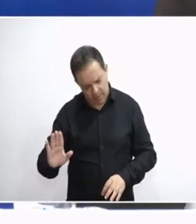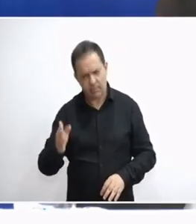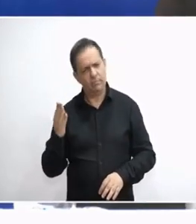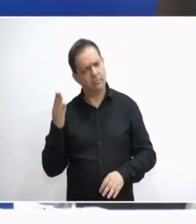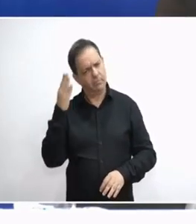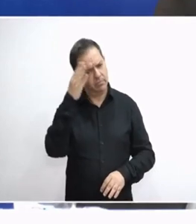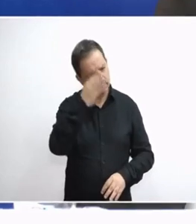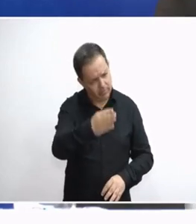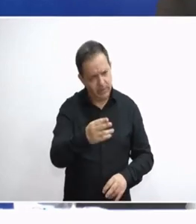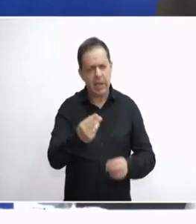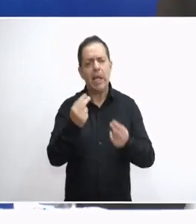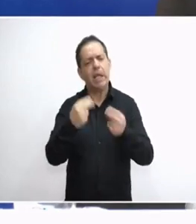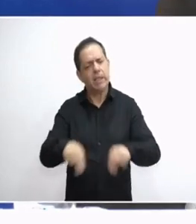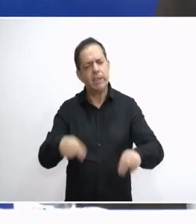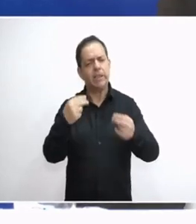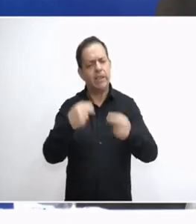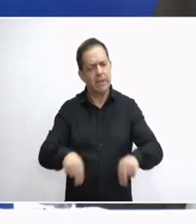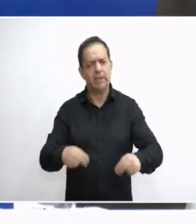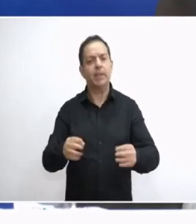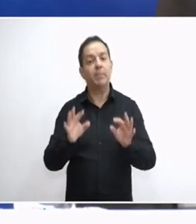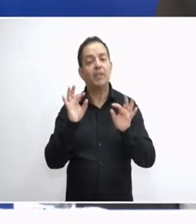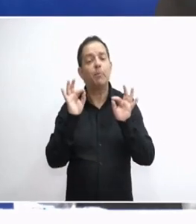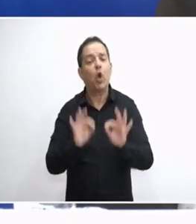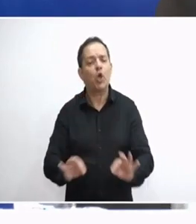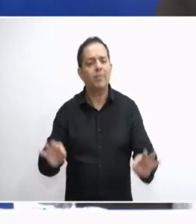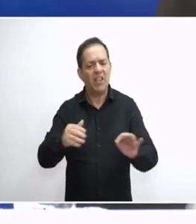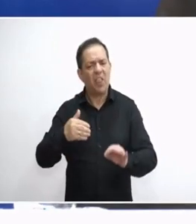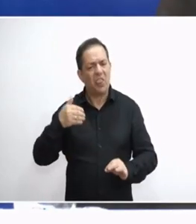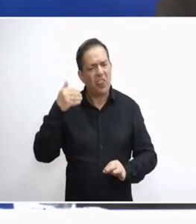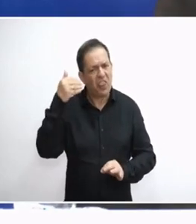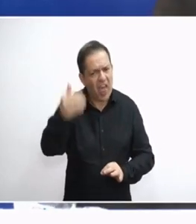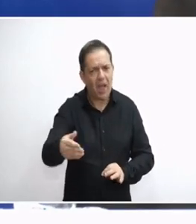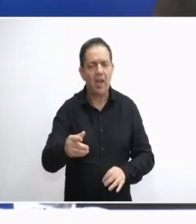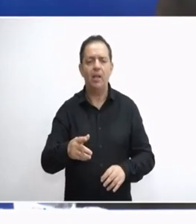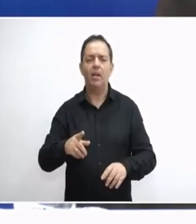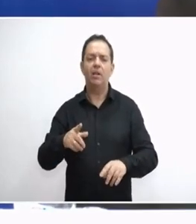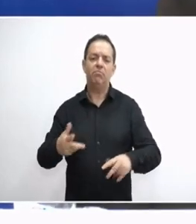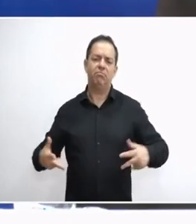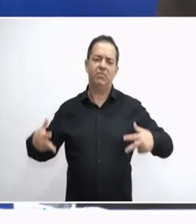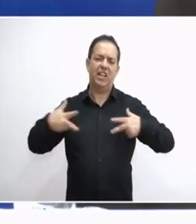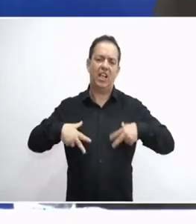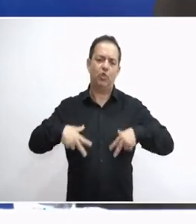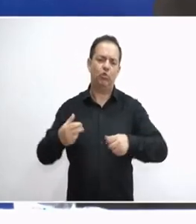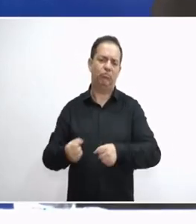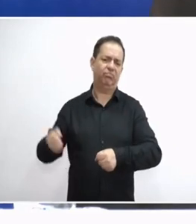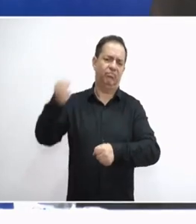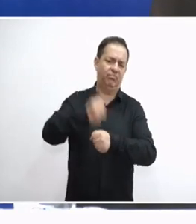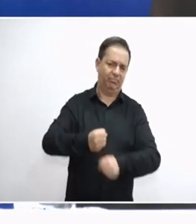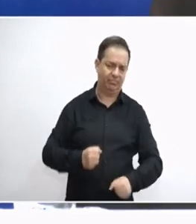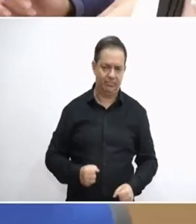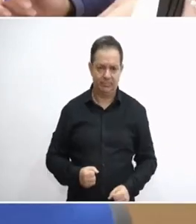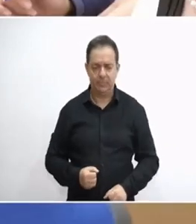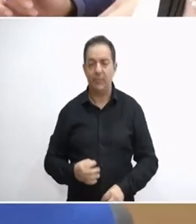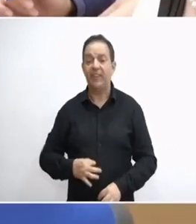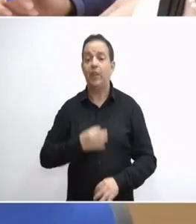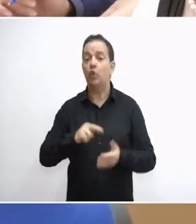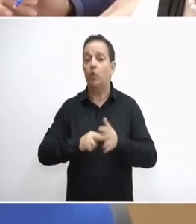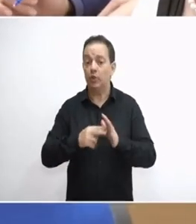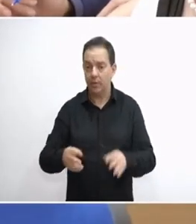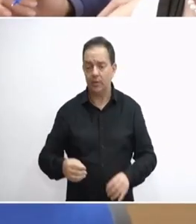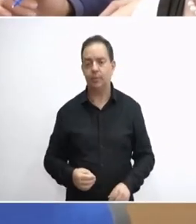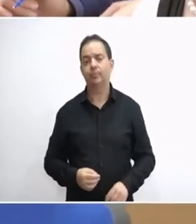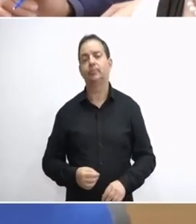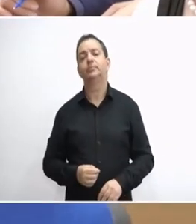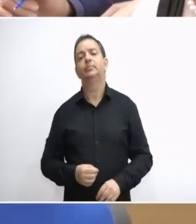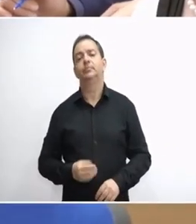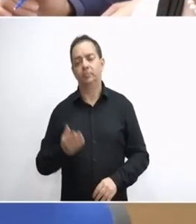πολλά θέματα για να ετοιμαστεί μια κυβερνητική πολιτική της πολιτείας της ίδιας. Ο κύριος Οικονόμου από το hydrosfera